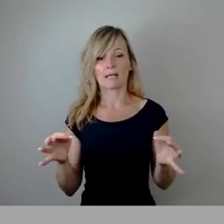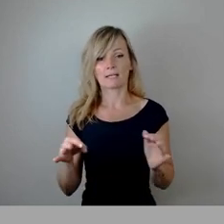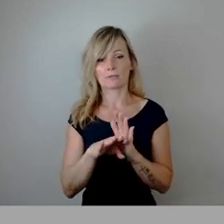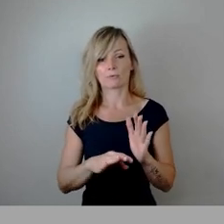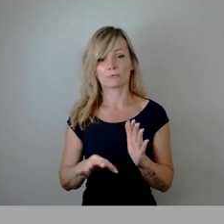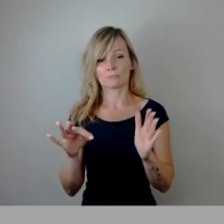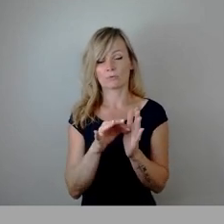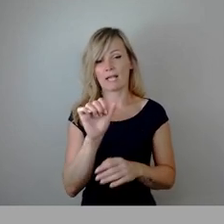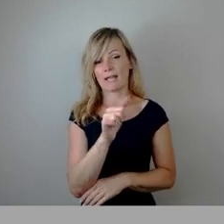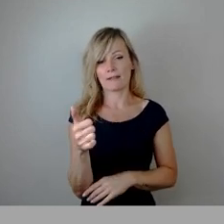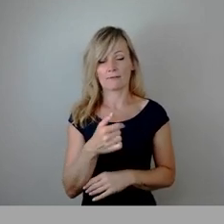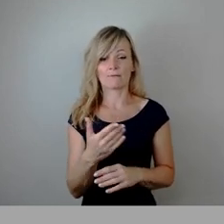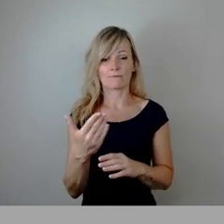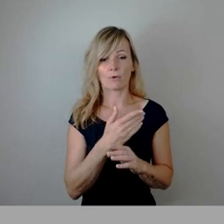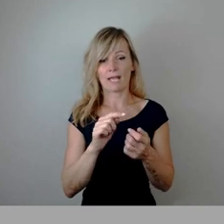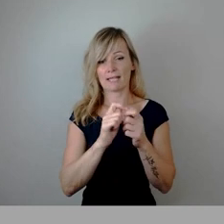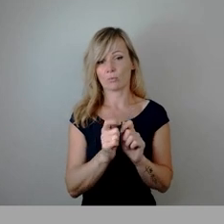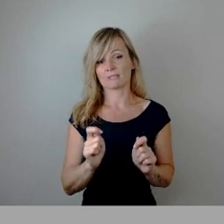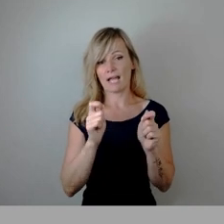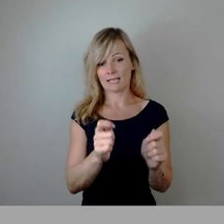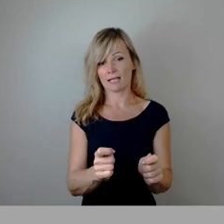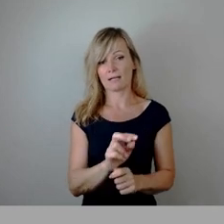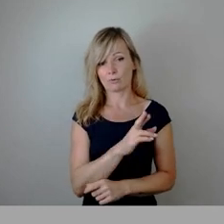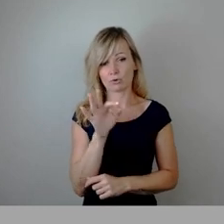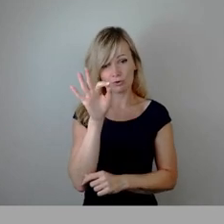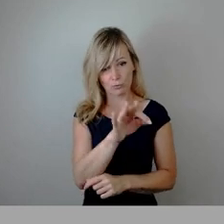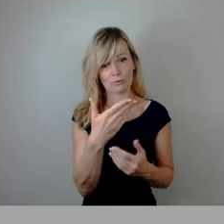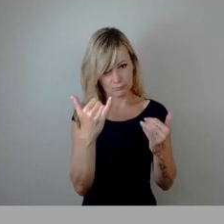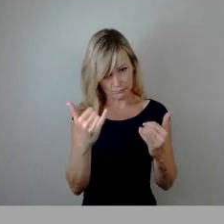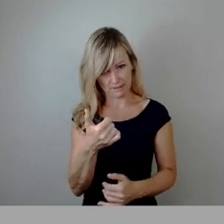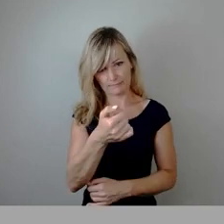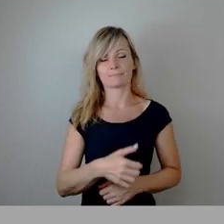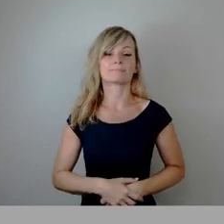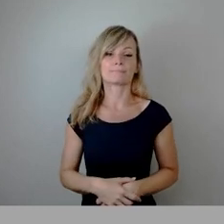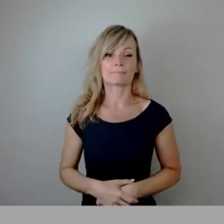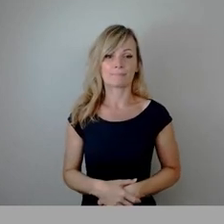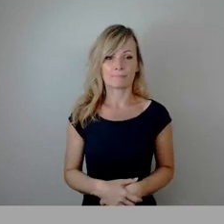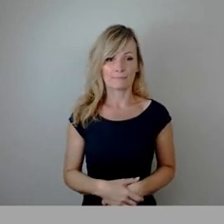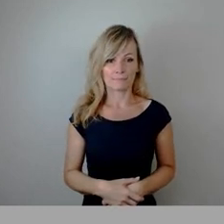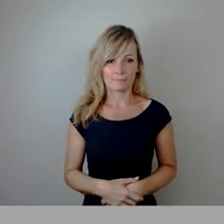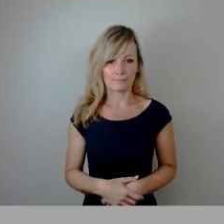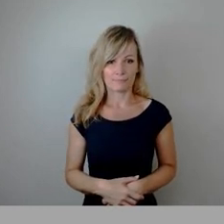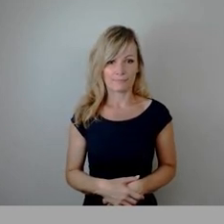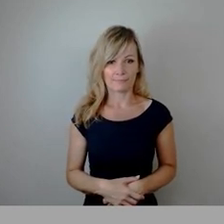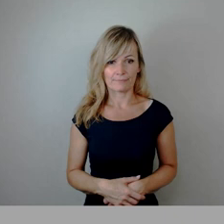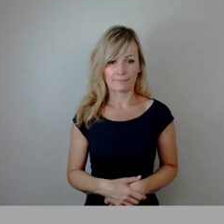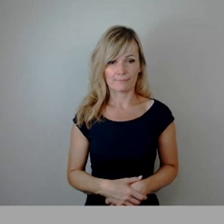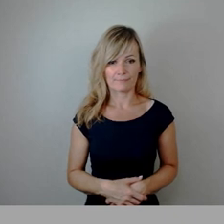Änderungsantrag. Wer hier zustimmen müsste, abnehmen möchte, wie auch immer, müsste jetzt drücken.